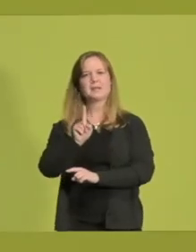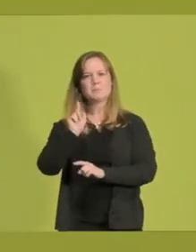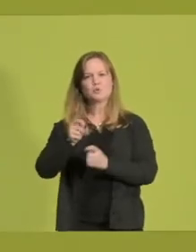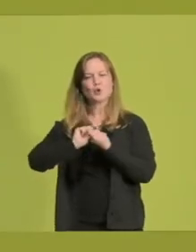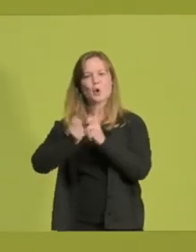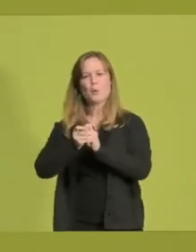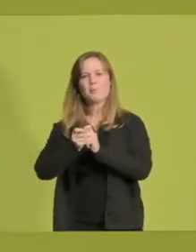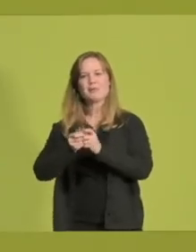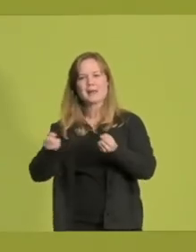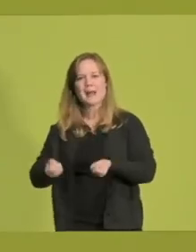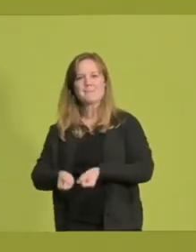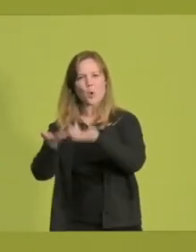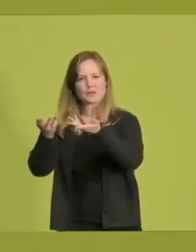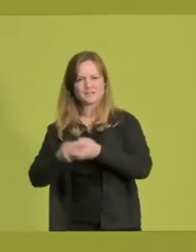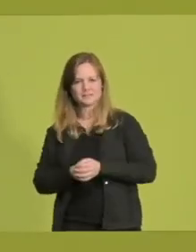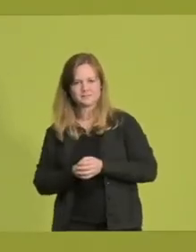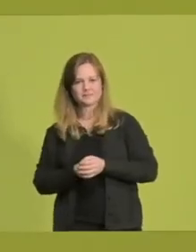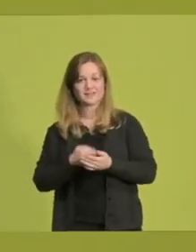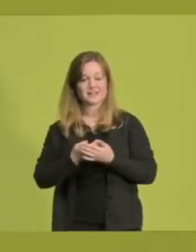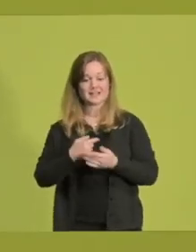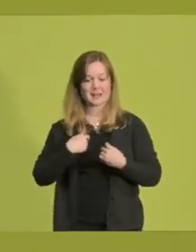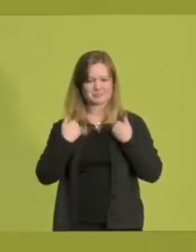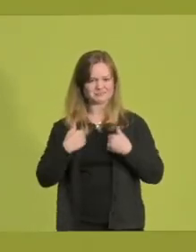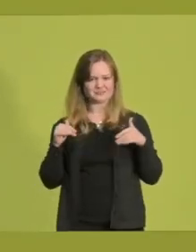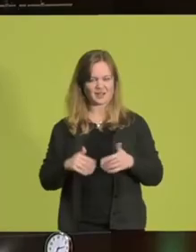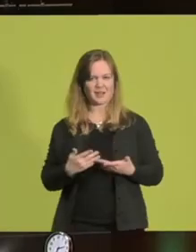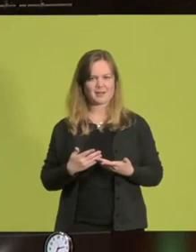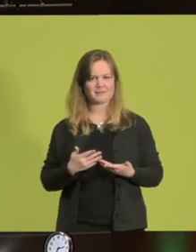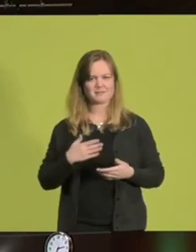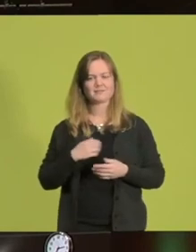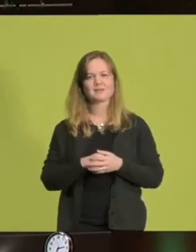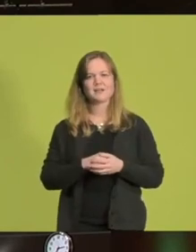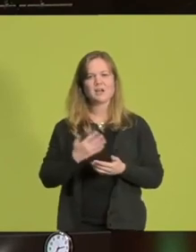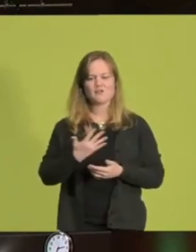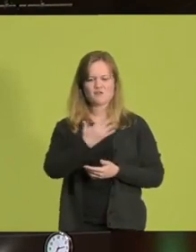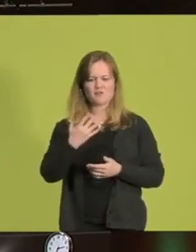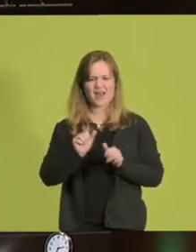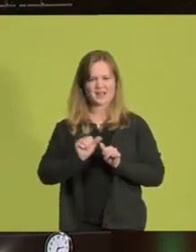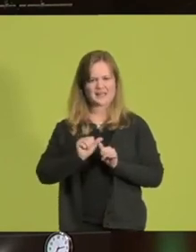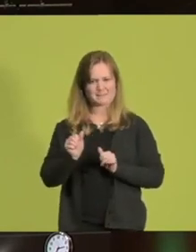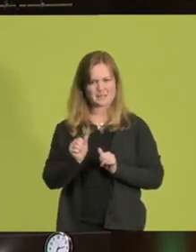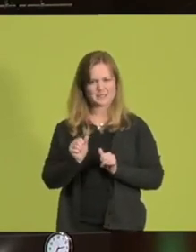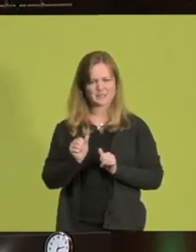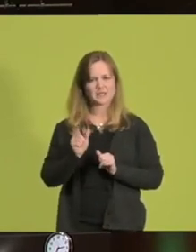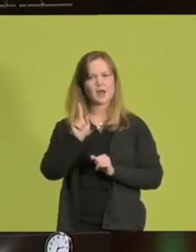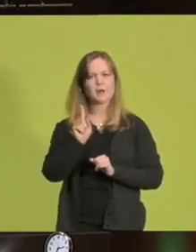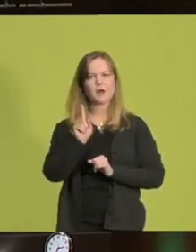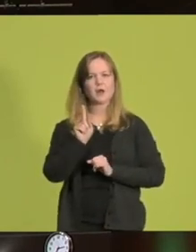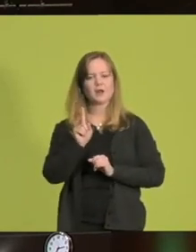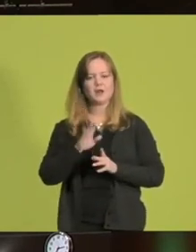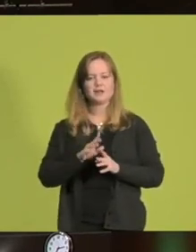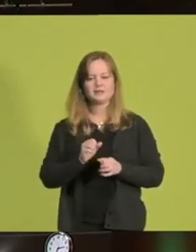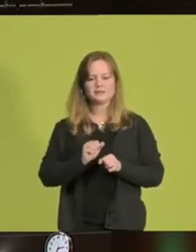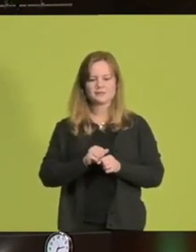ermöglichen. Dafür trete ich an. Fünf Jahre sind eine knappe Zeit. Aber wir können mit dem